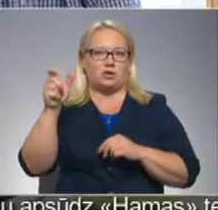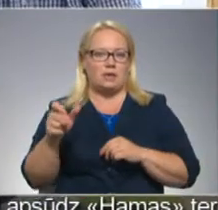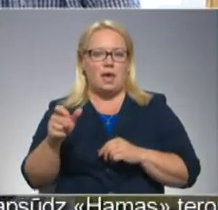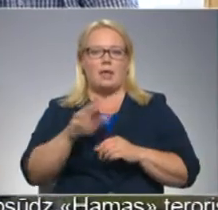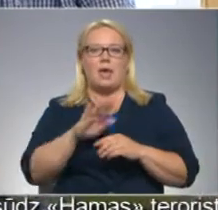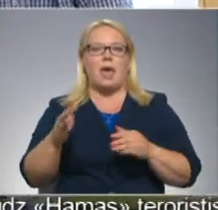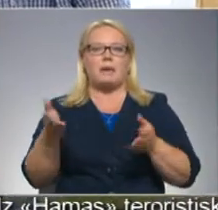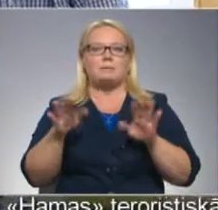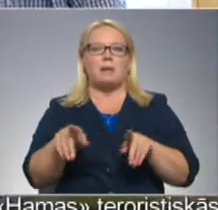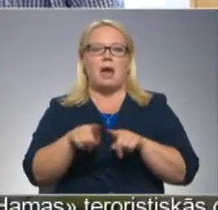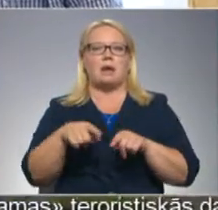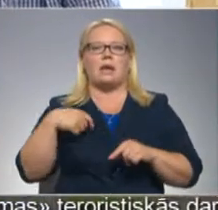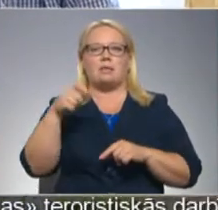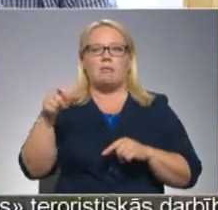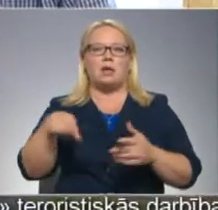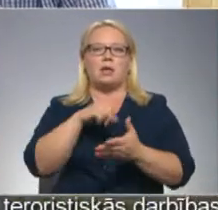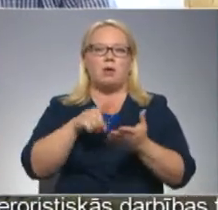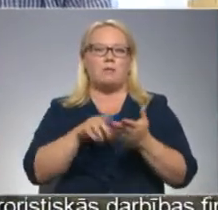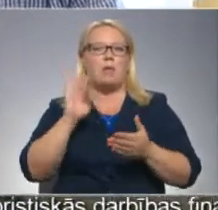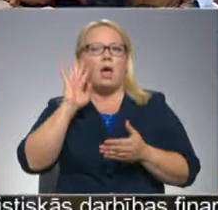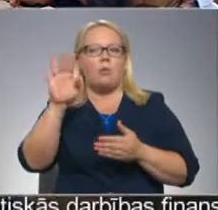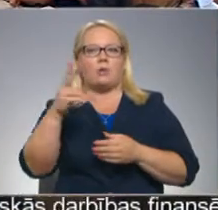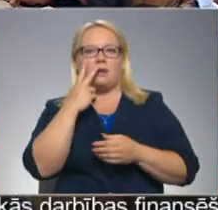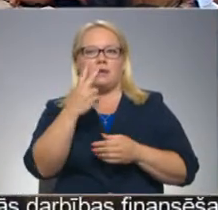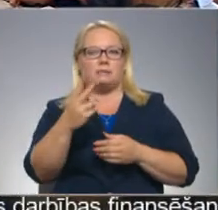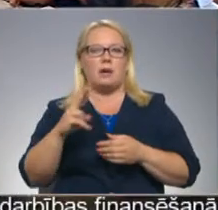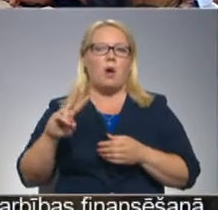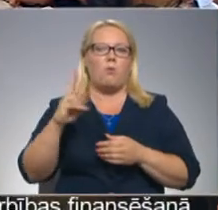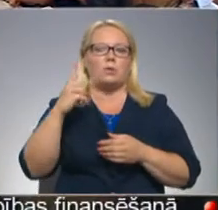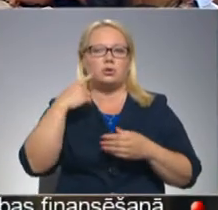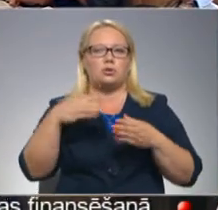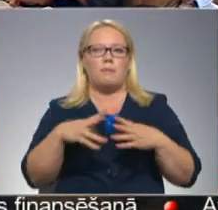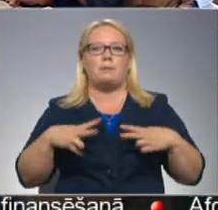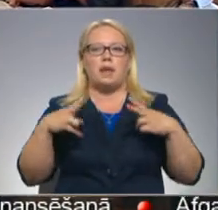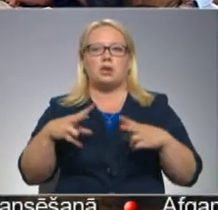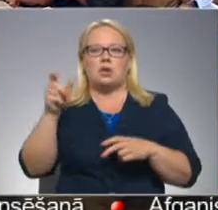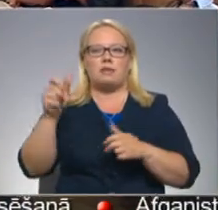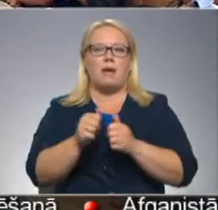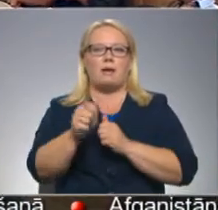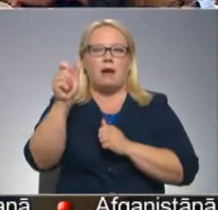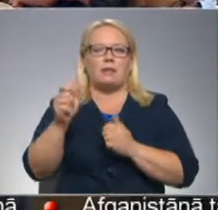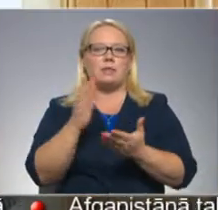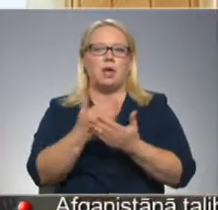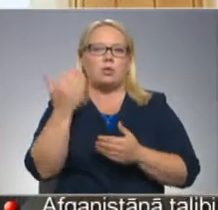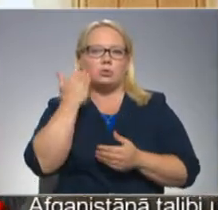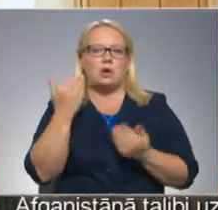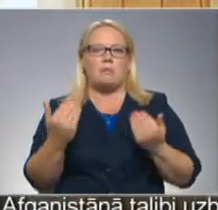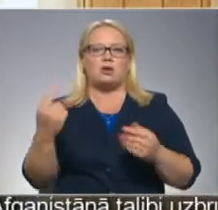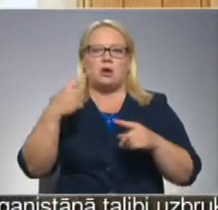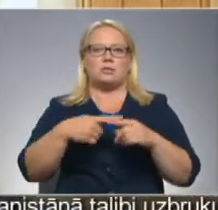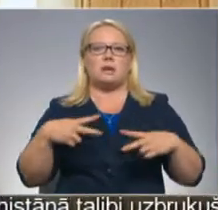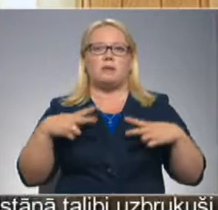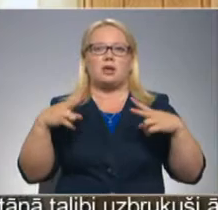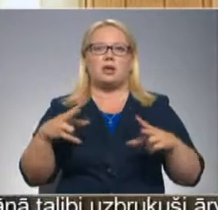Neizpalika arī deputātu jautājumu par nākotnes vīzijām. Kā otrs domas priekšsēdātāja Amata kandidāts tiek nosauks pašreizējas